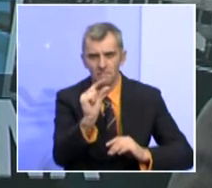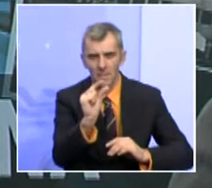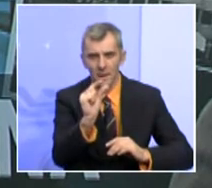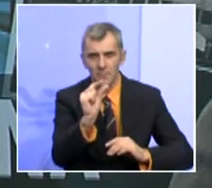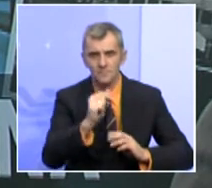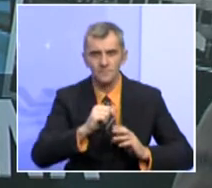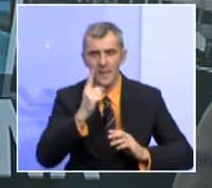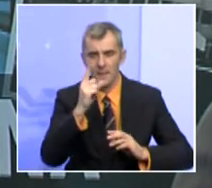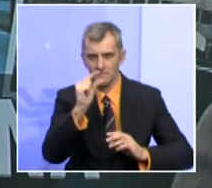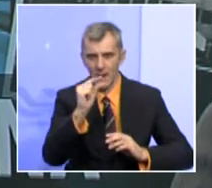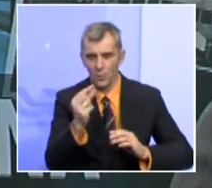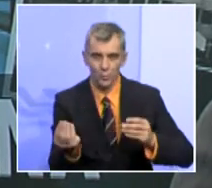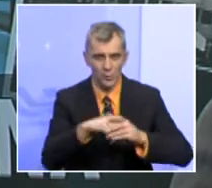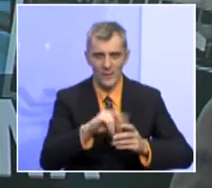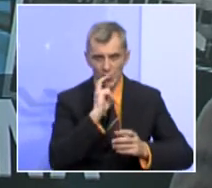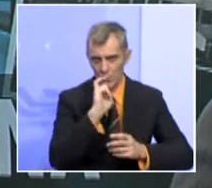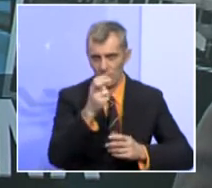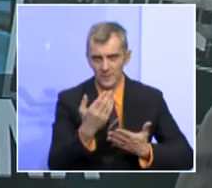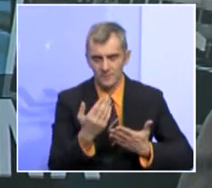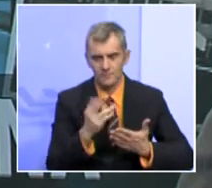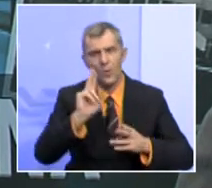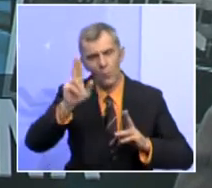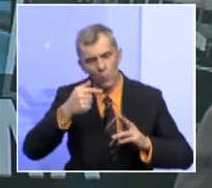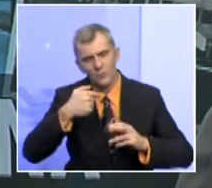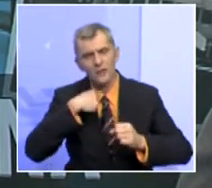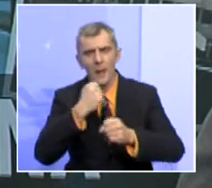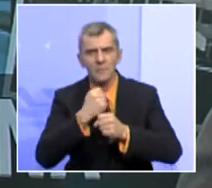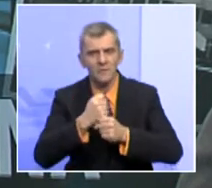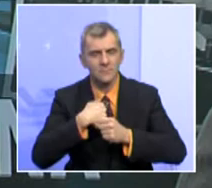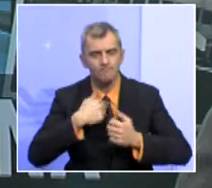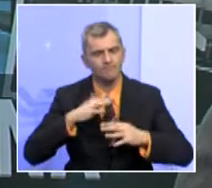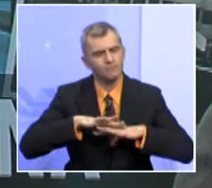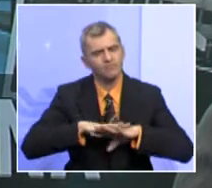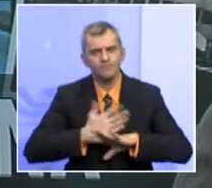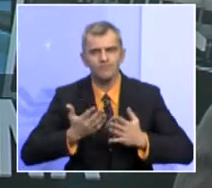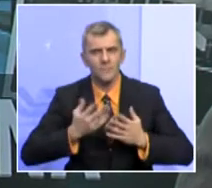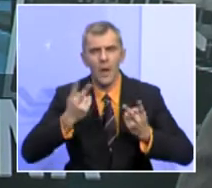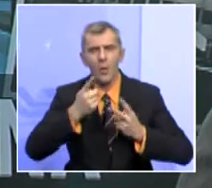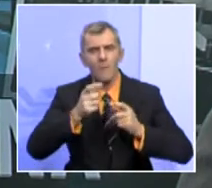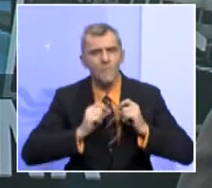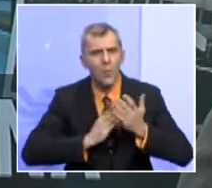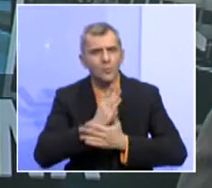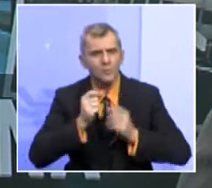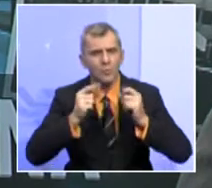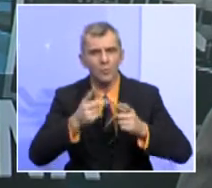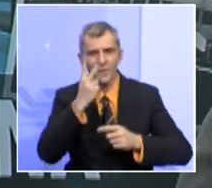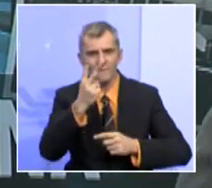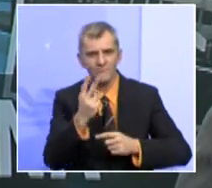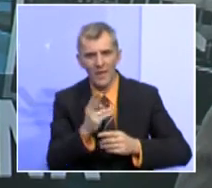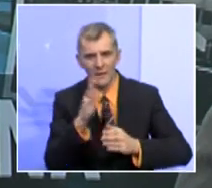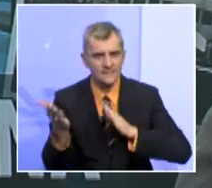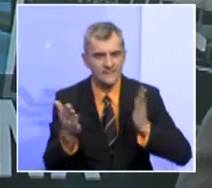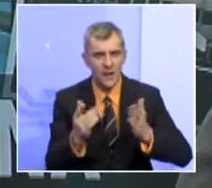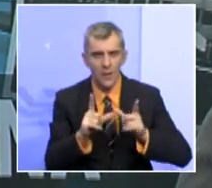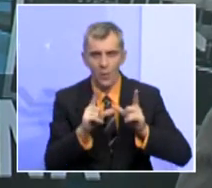jedan mali dodatni komentar. Moglo bi se steći dojam kao da je kroz tu poruku da su dvije strane u ovom procesu, s